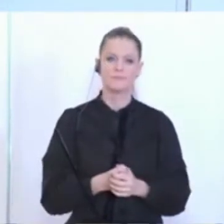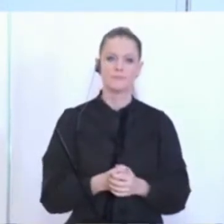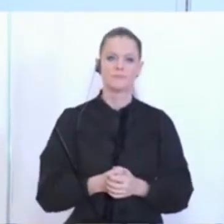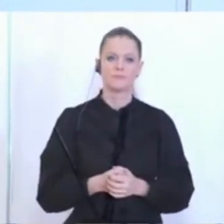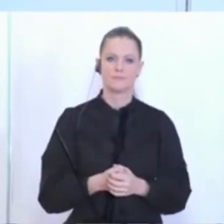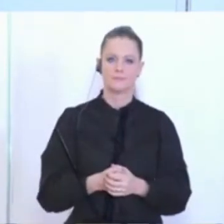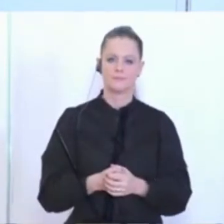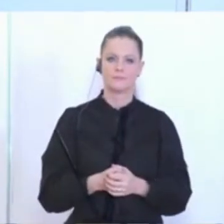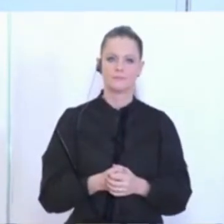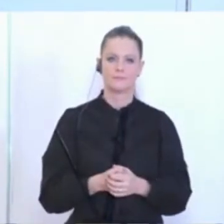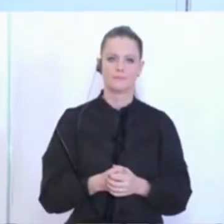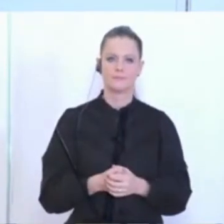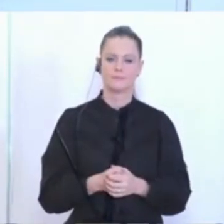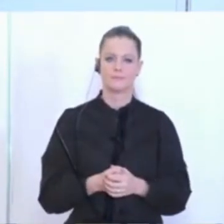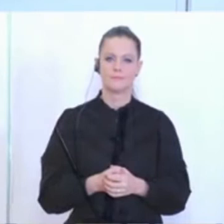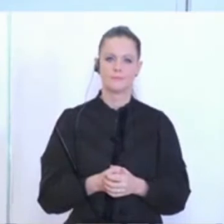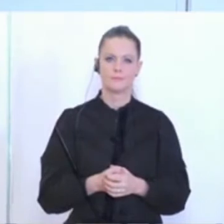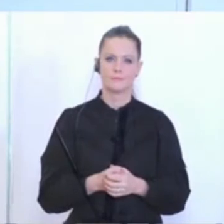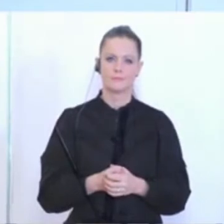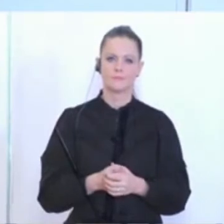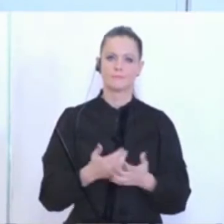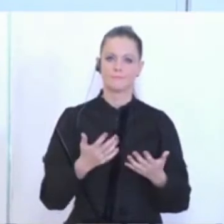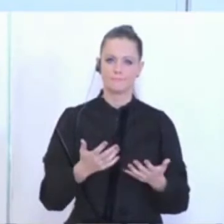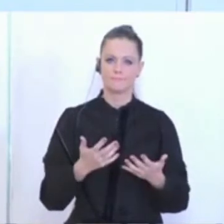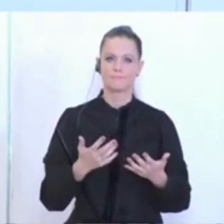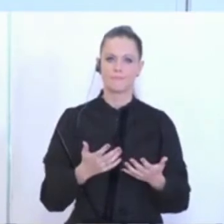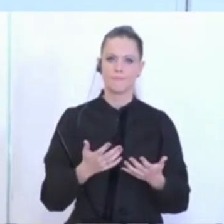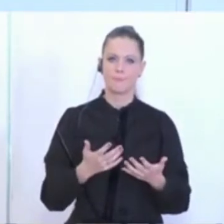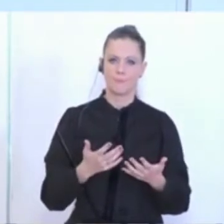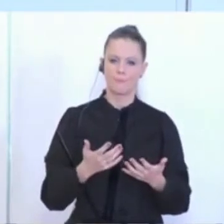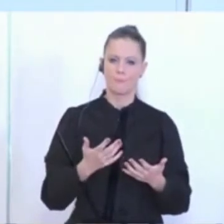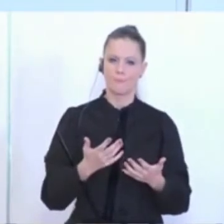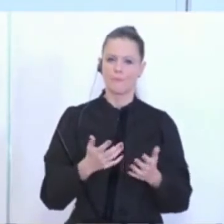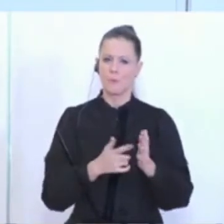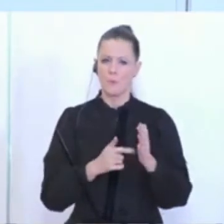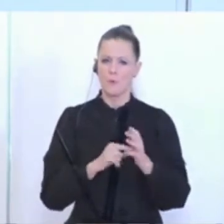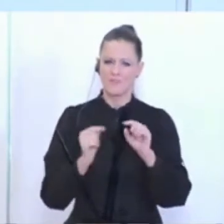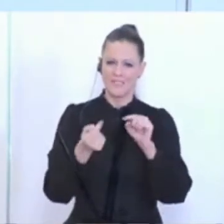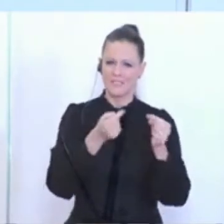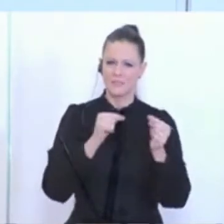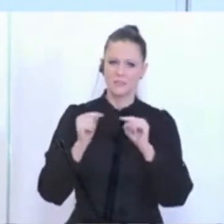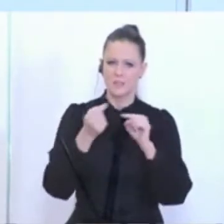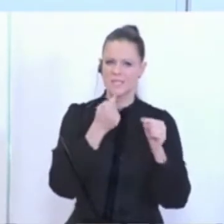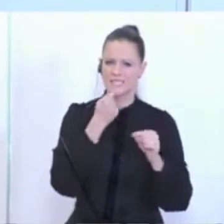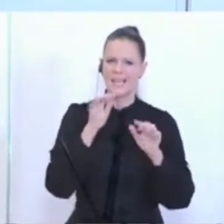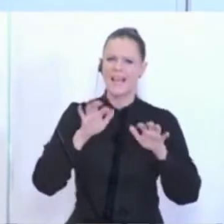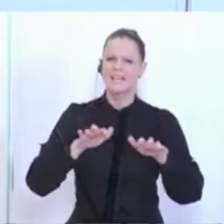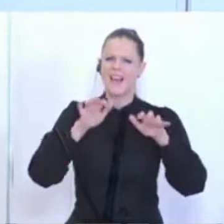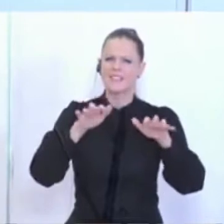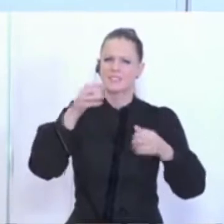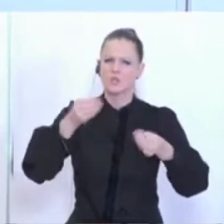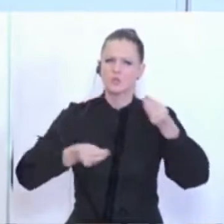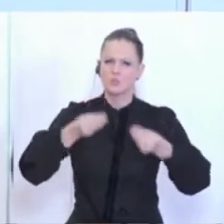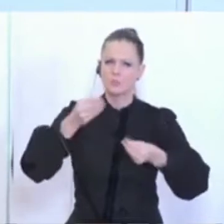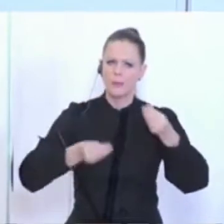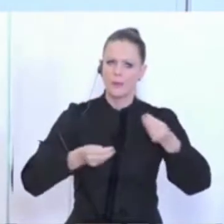immer öfter in Diskussion kommenden sogenannten Geisterspiele. Das bezieht sich in